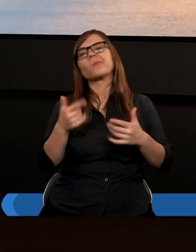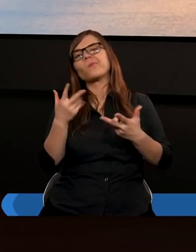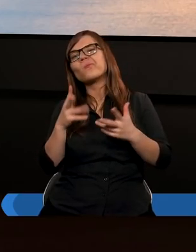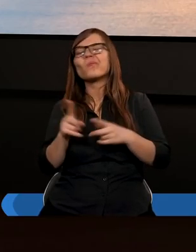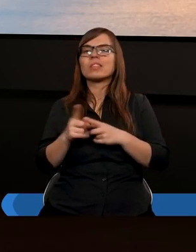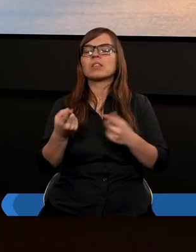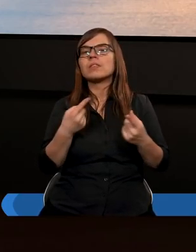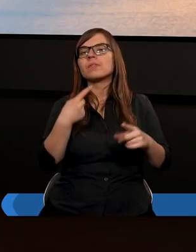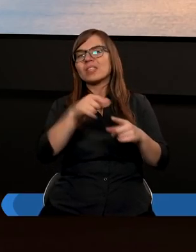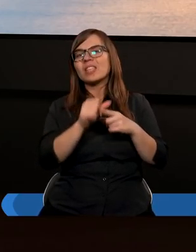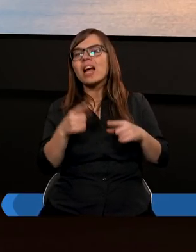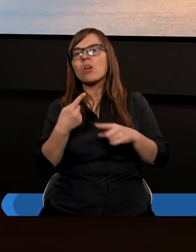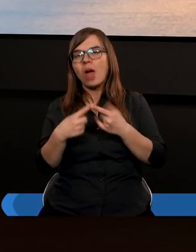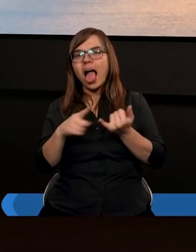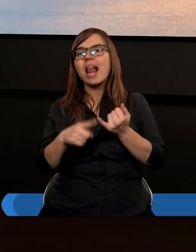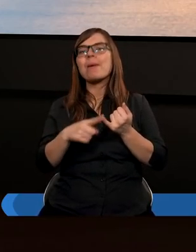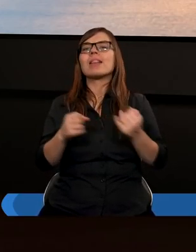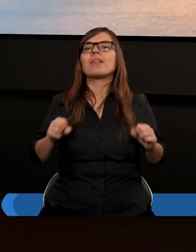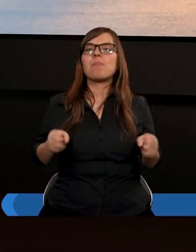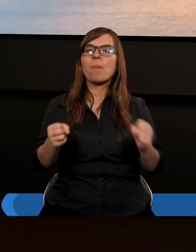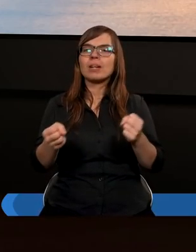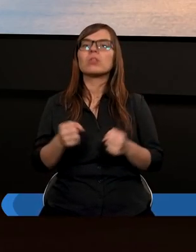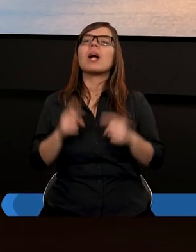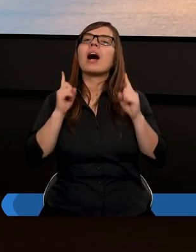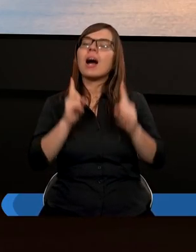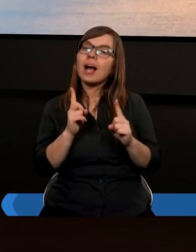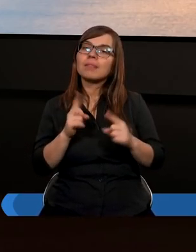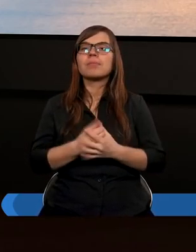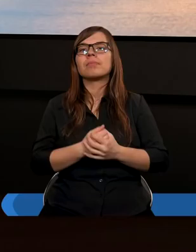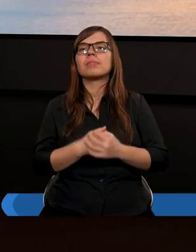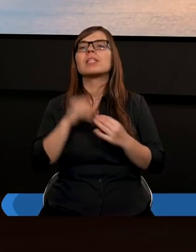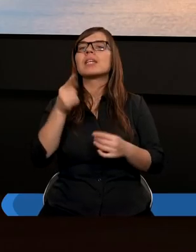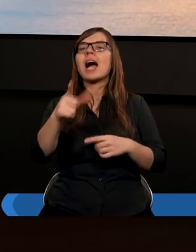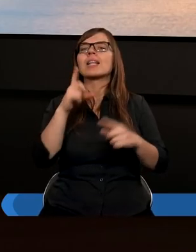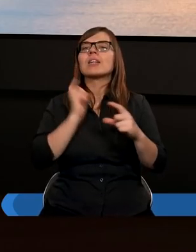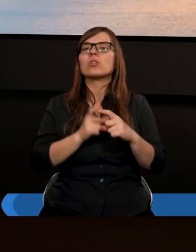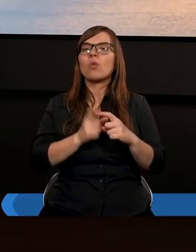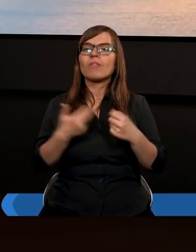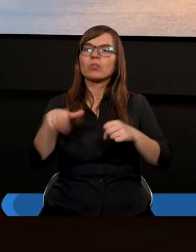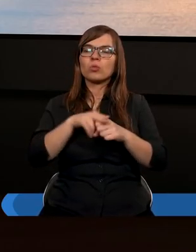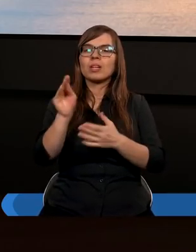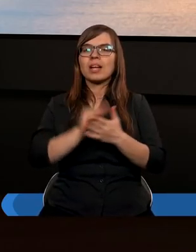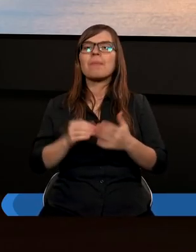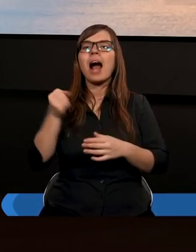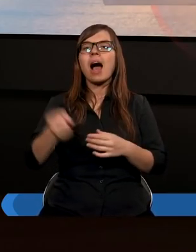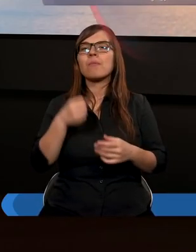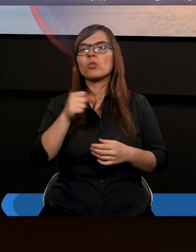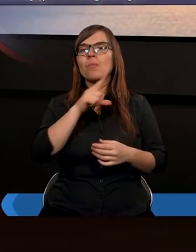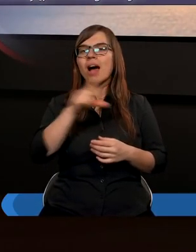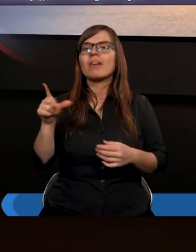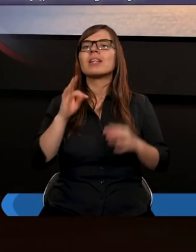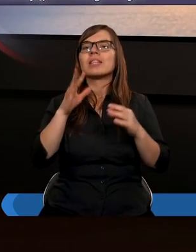elementy mobilizujące. A jak rozumiemy te słowa, które napisał apostoł Paweł?